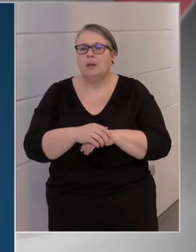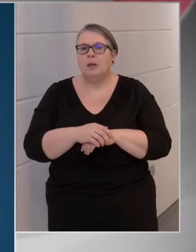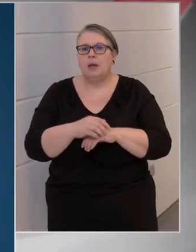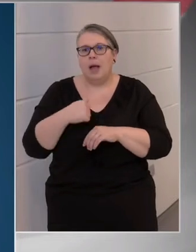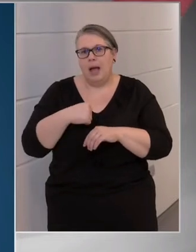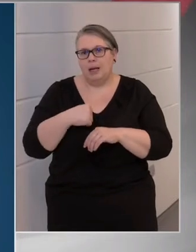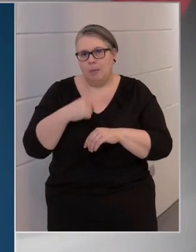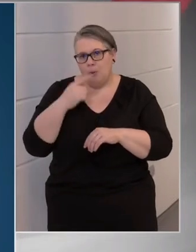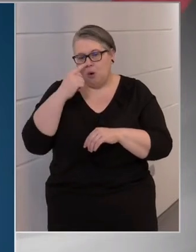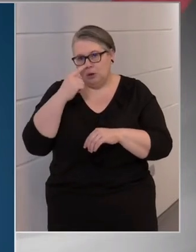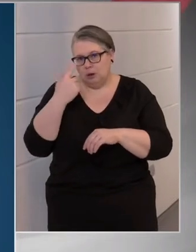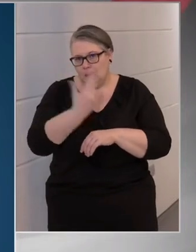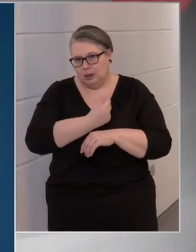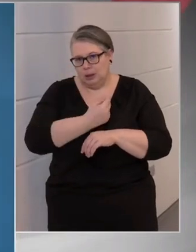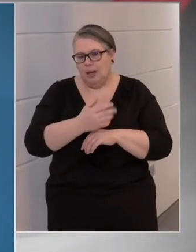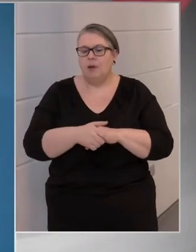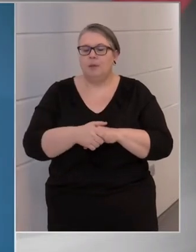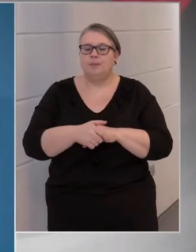engem a Sputnikkal.